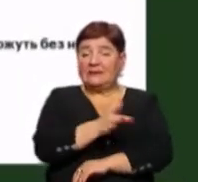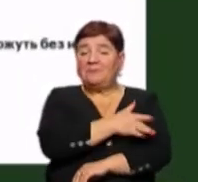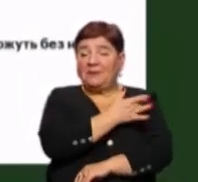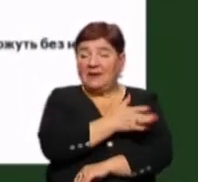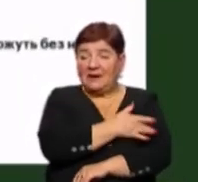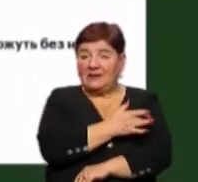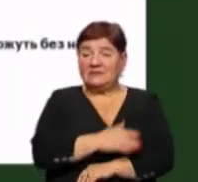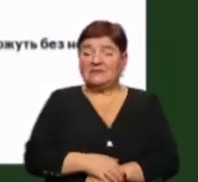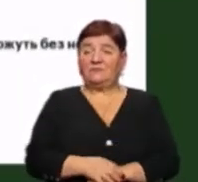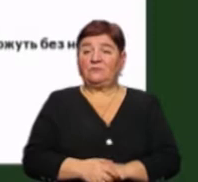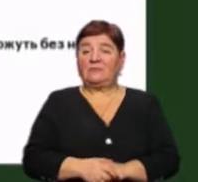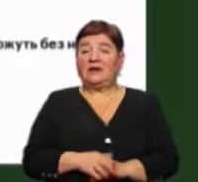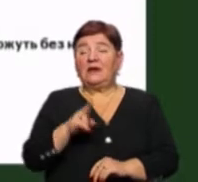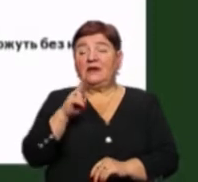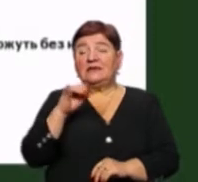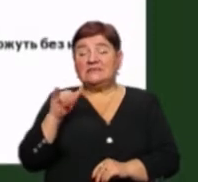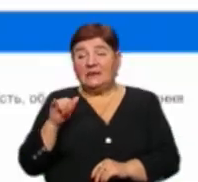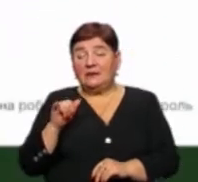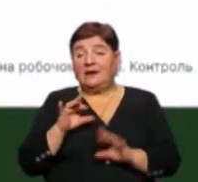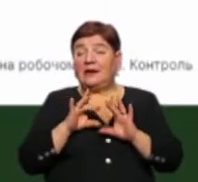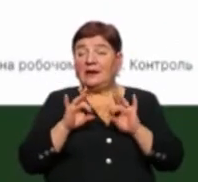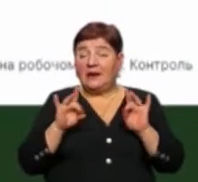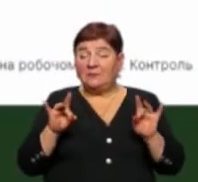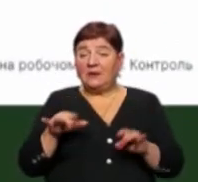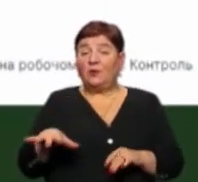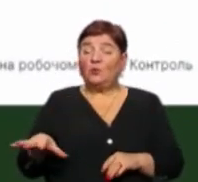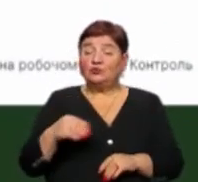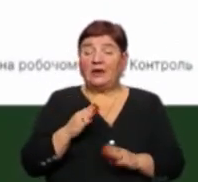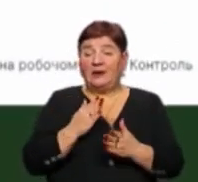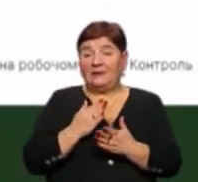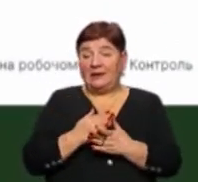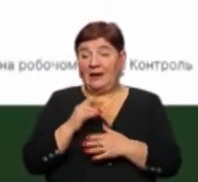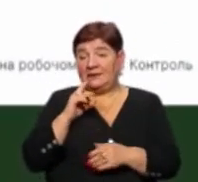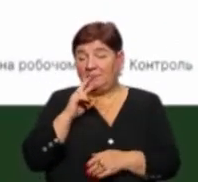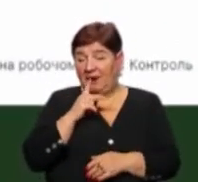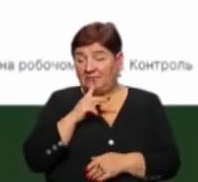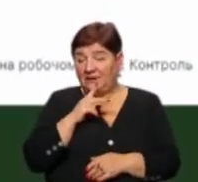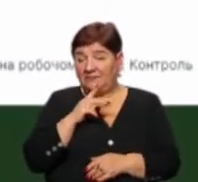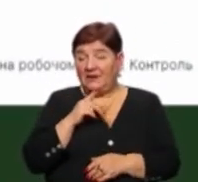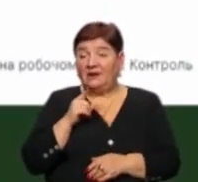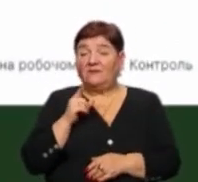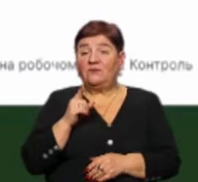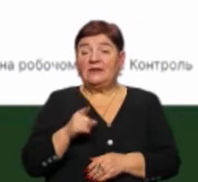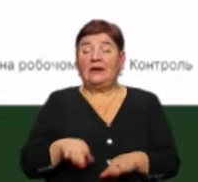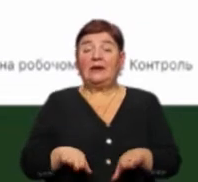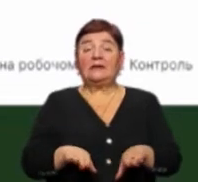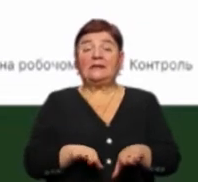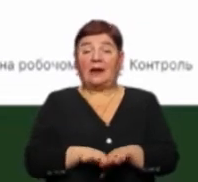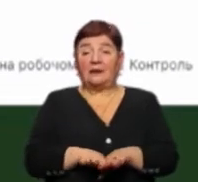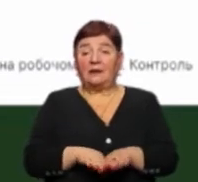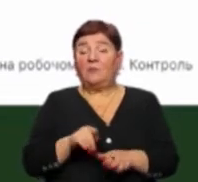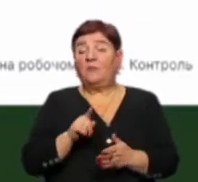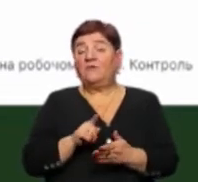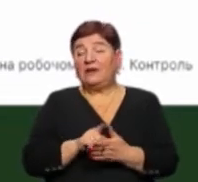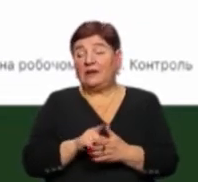Прибиральниця, прибиральниця. Ці реклами, вони вже є неправильні. Мають і роботи. Так, вони